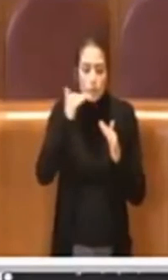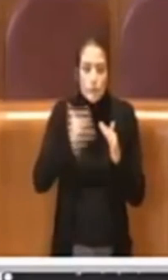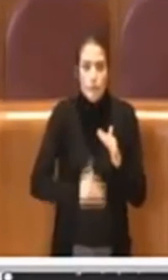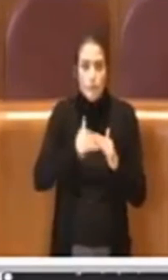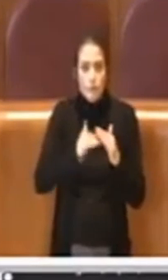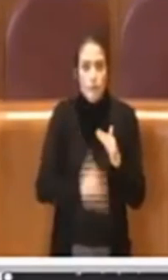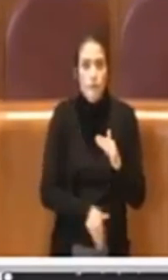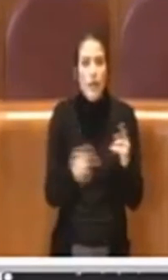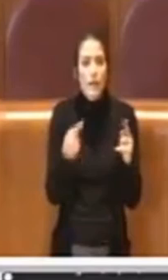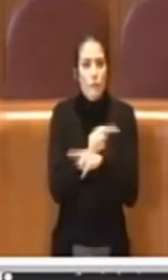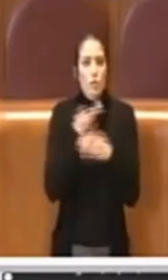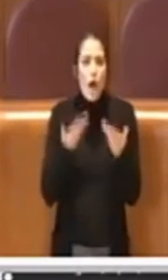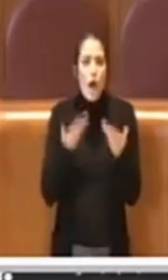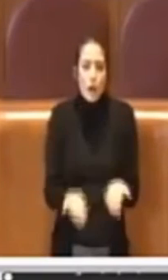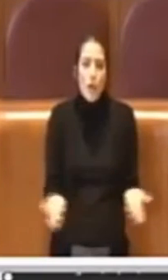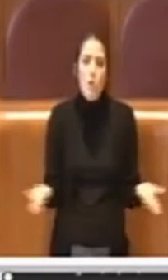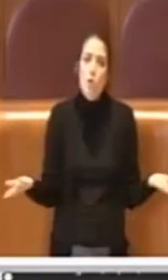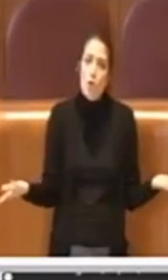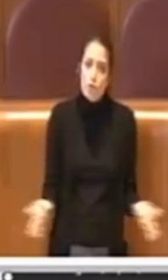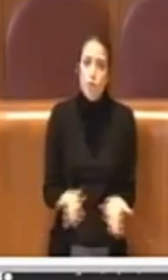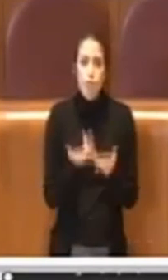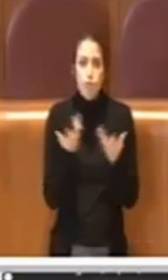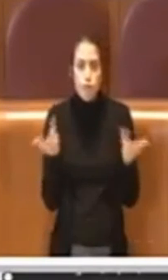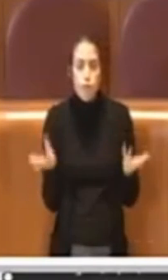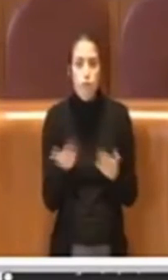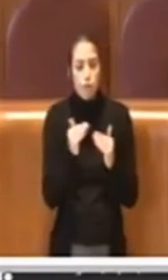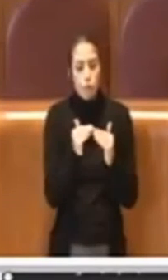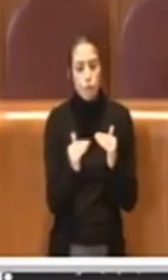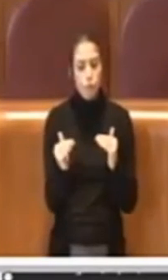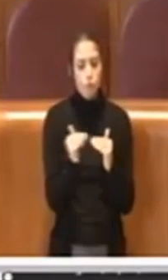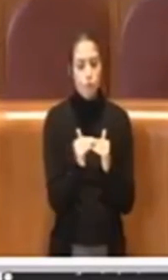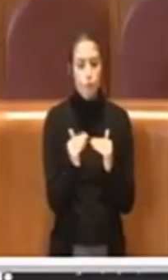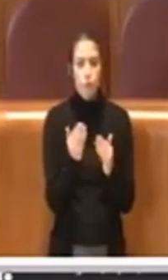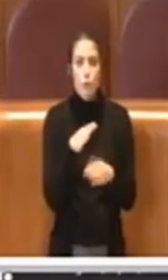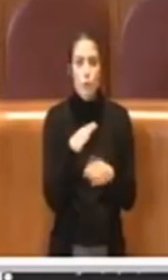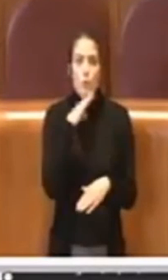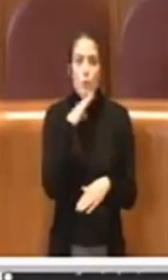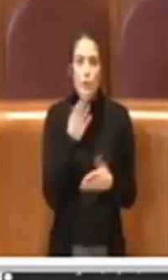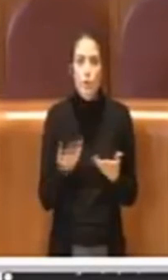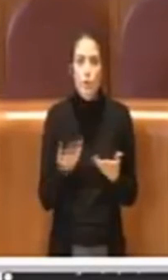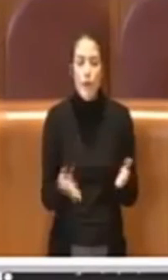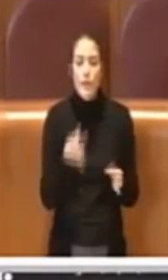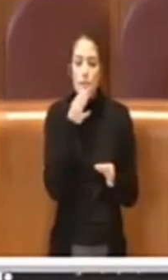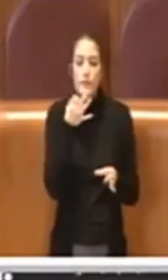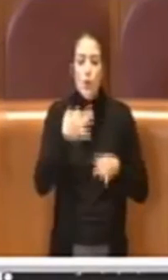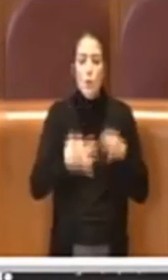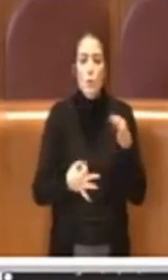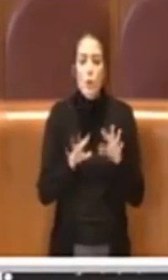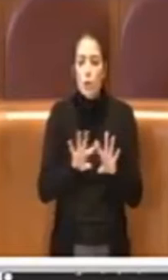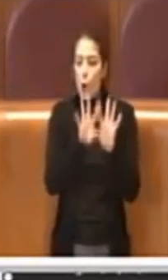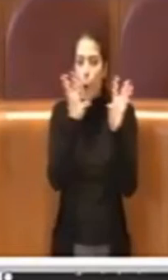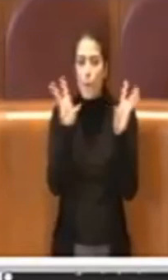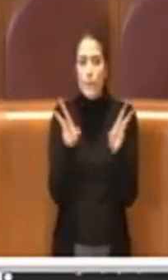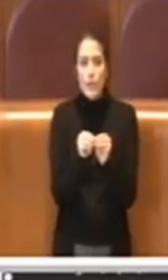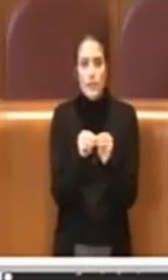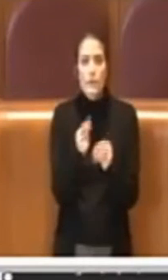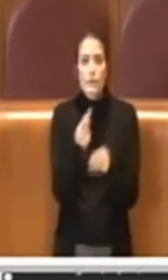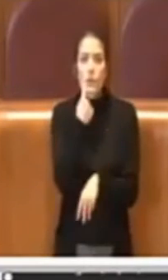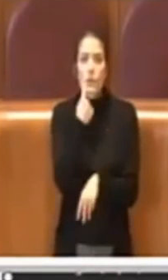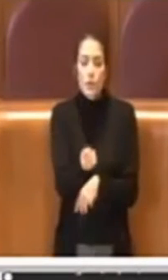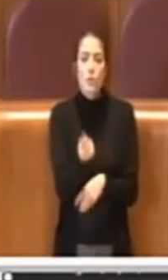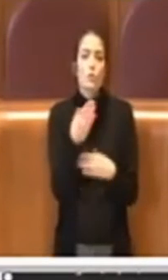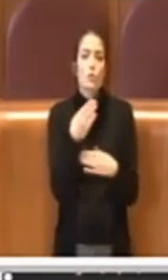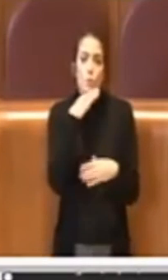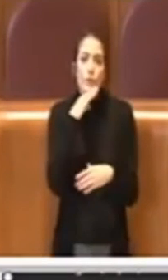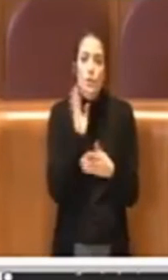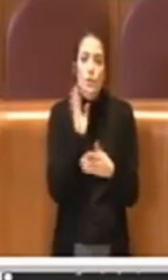sufficienza, mentre abbiamo piano piano risalito la china e adesso il giudizio complessivo che viene dato è